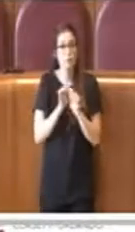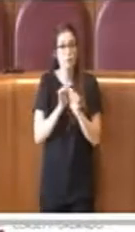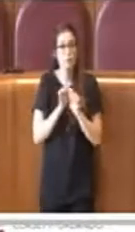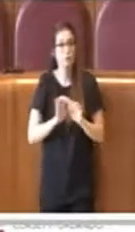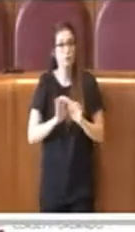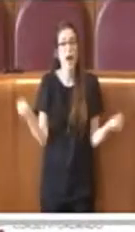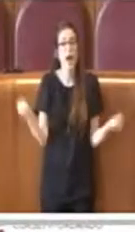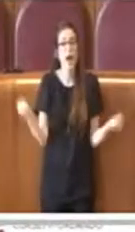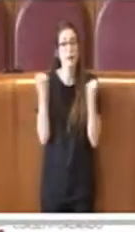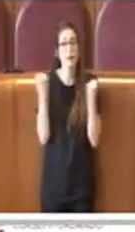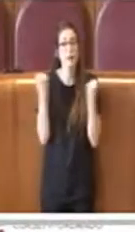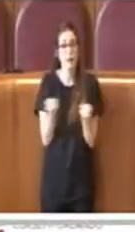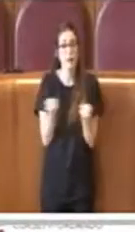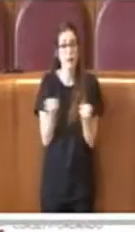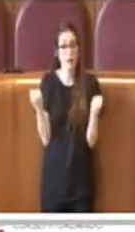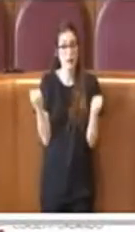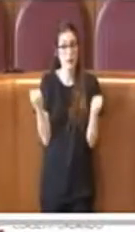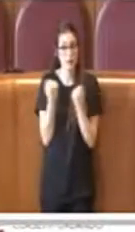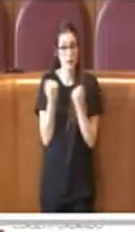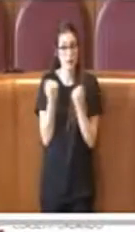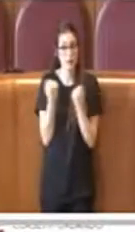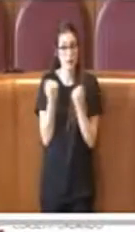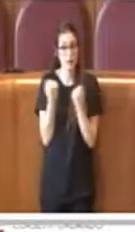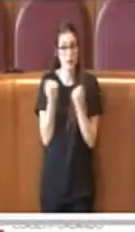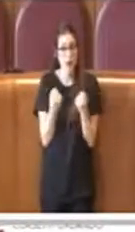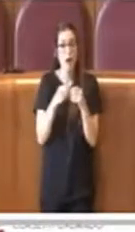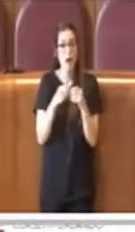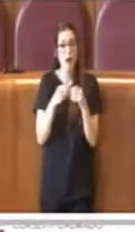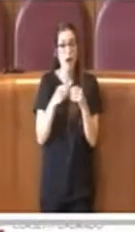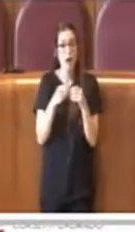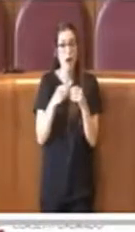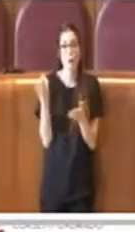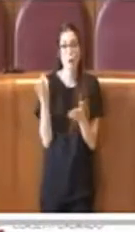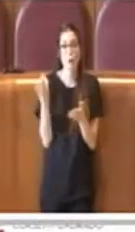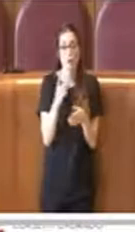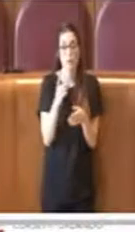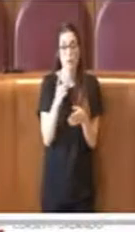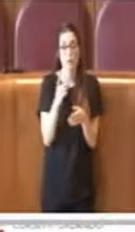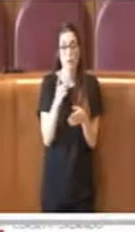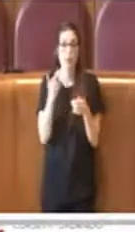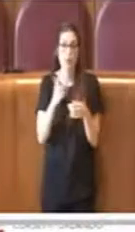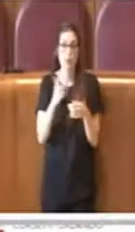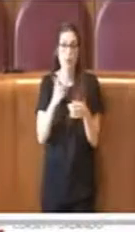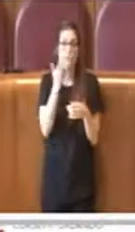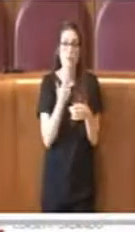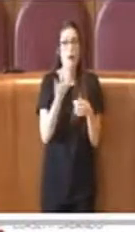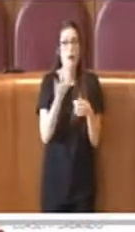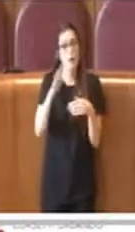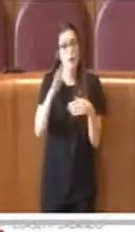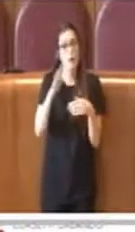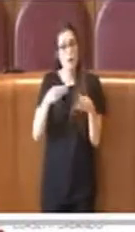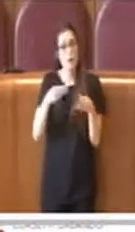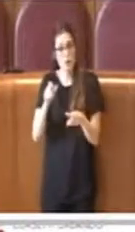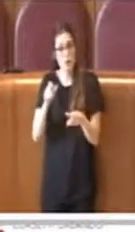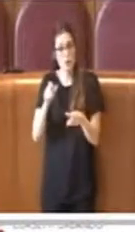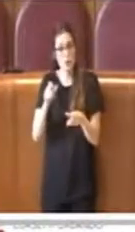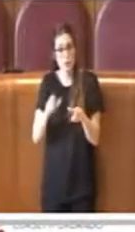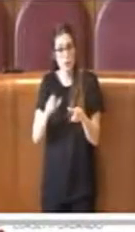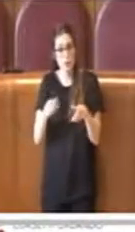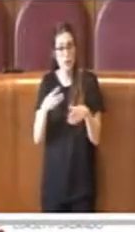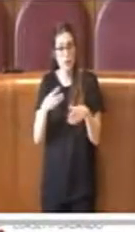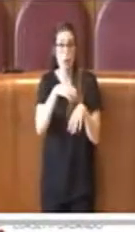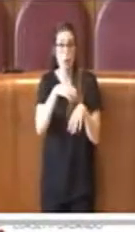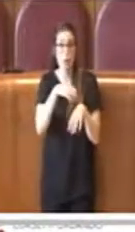attività della stessa, mediante pubblicazioni allo scopo di promuovere la partecipazione alla consulta stessa e